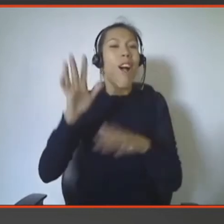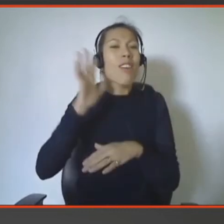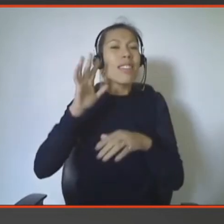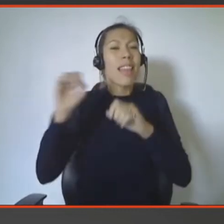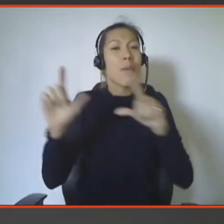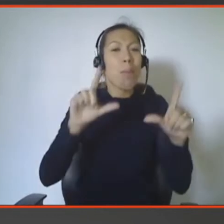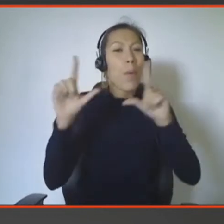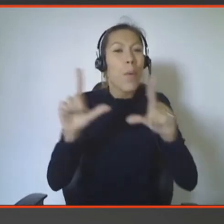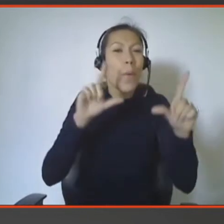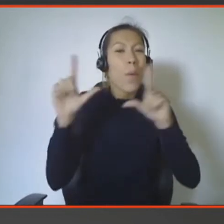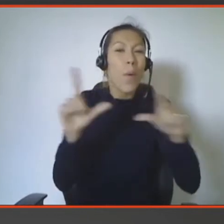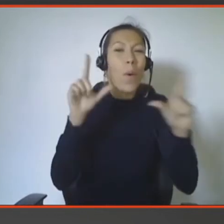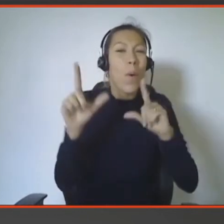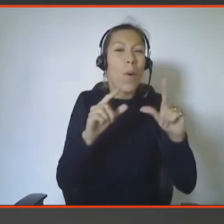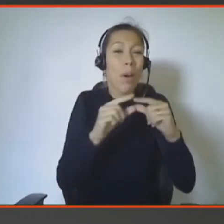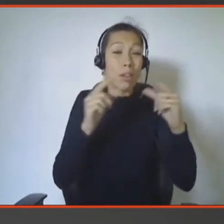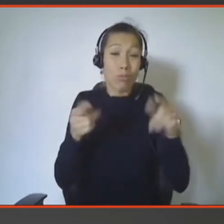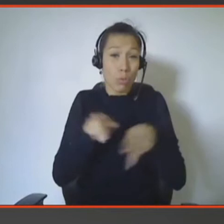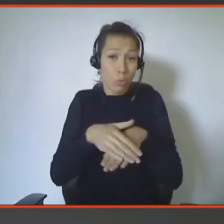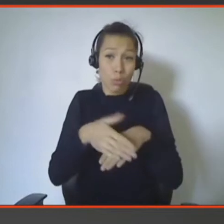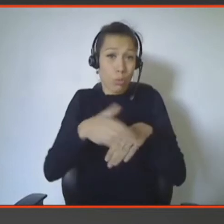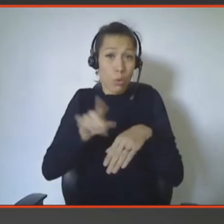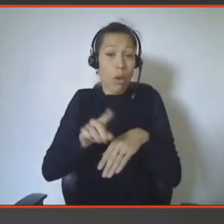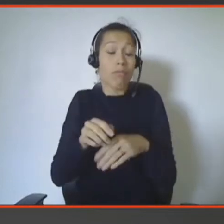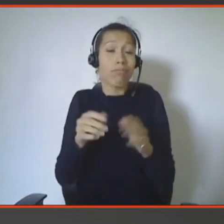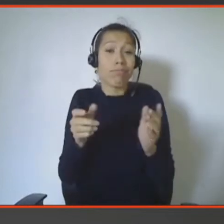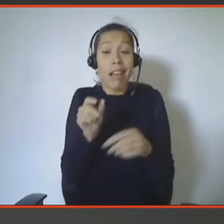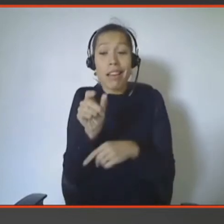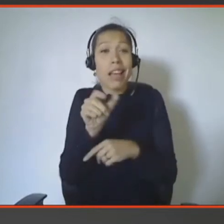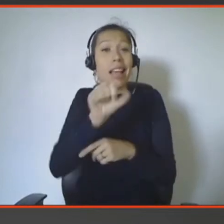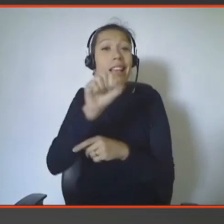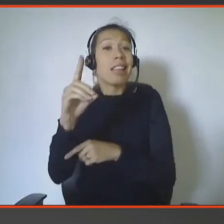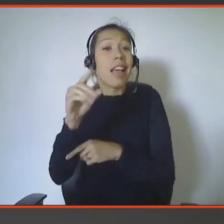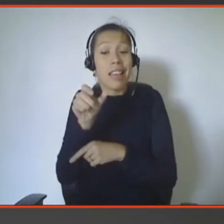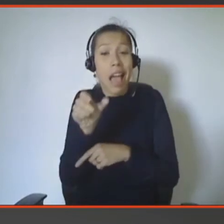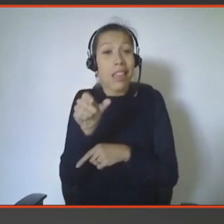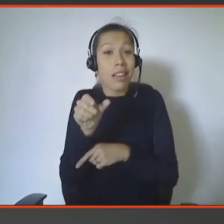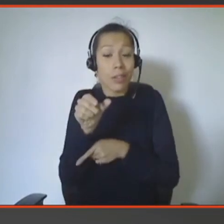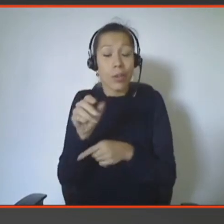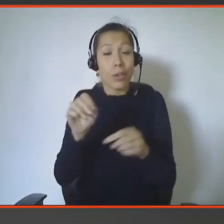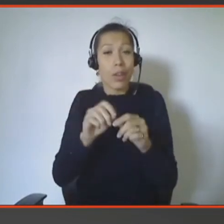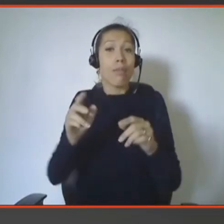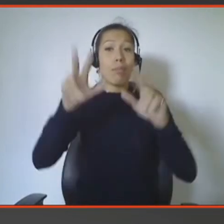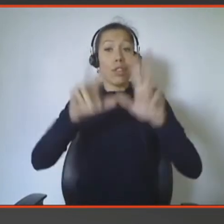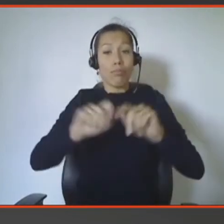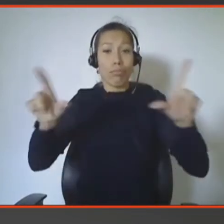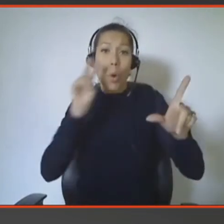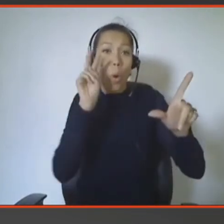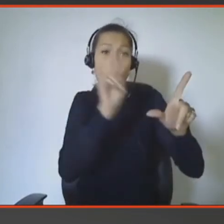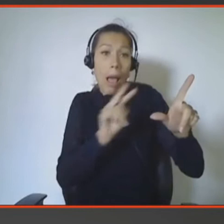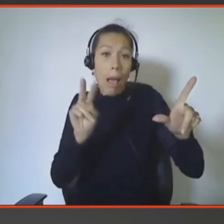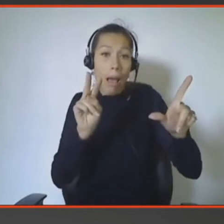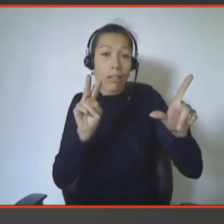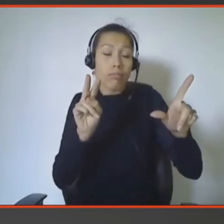simplement une espèce de carte SD où vous pouvez en fait regarder les photos, les albums photos de famille avec le petit appareil connecté.